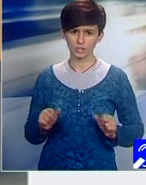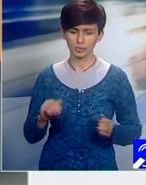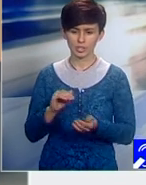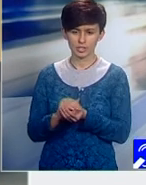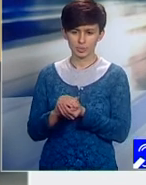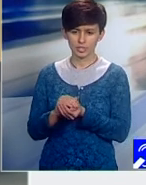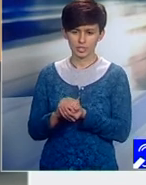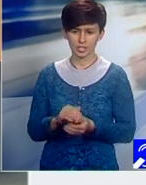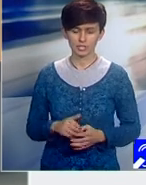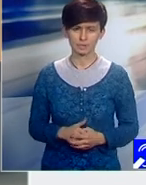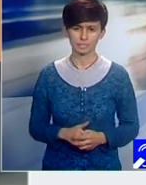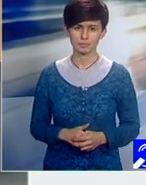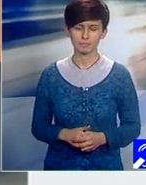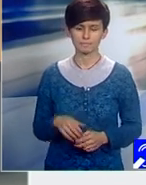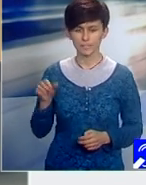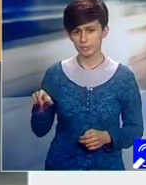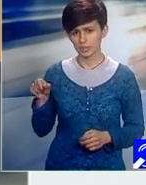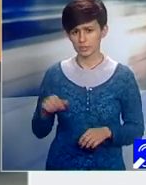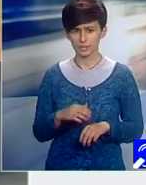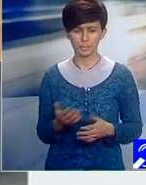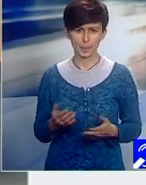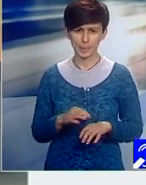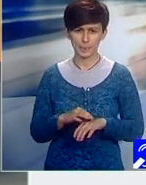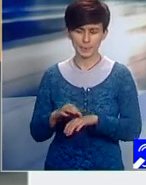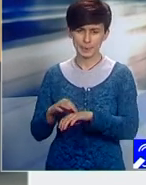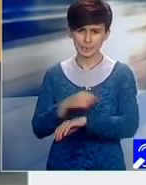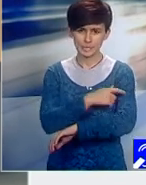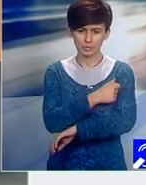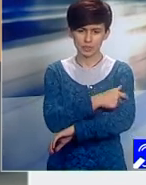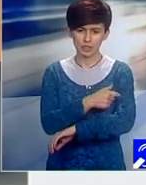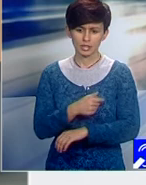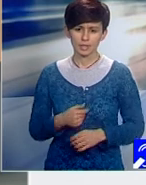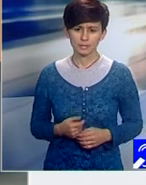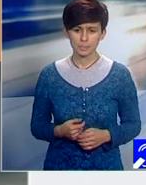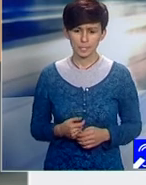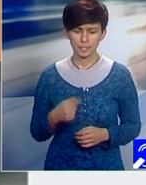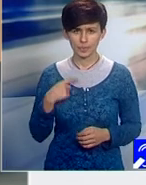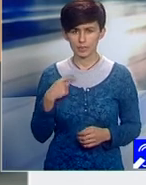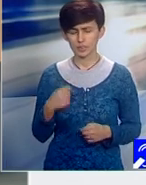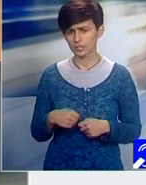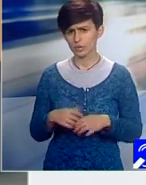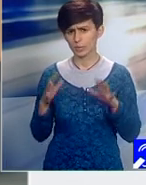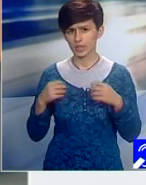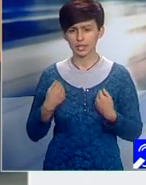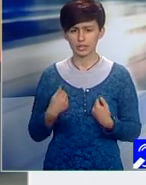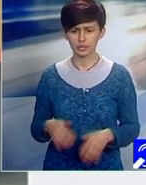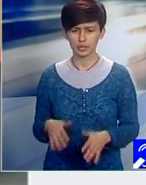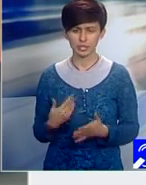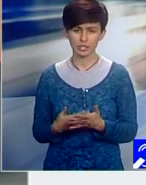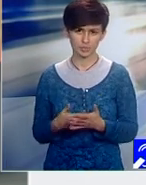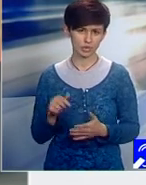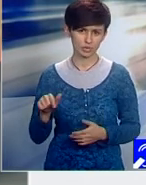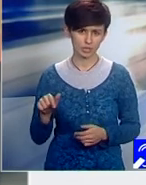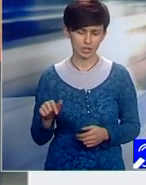Pe de altă parte, cei care conduc clinicile, da, sigur că ar fi o mare pierdere pentru ei. Dar